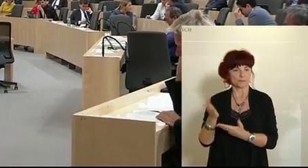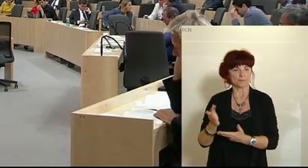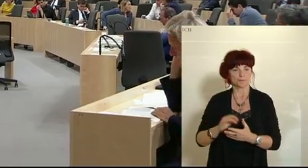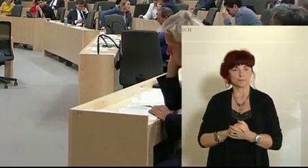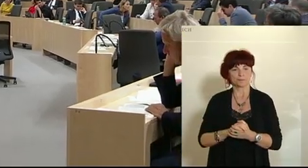gering.